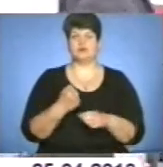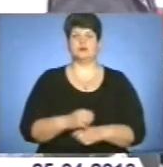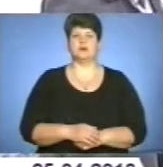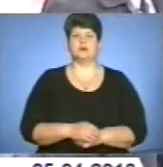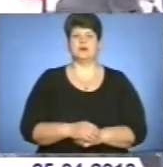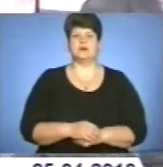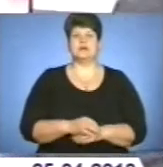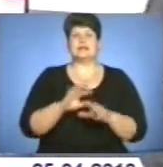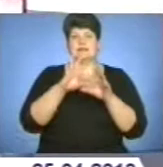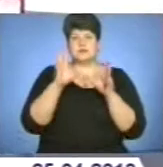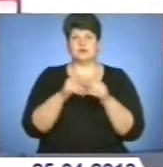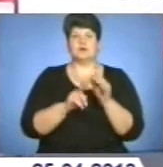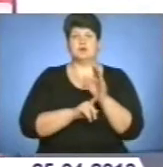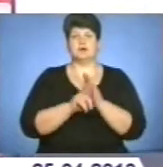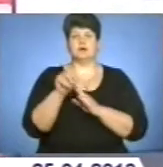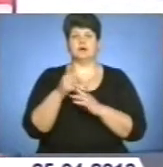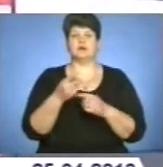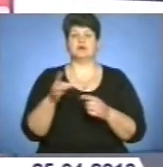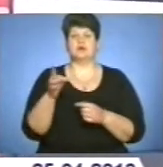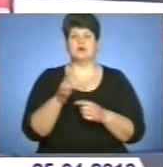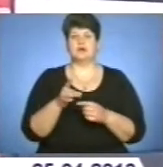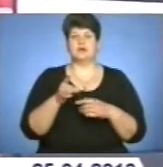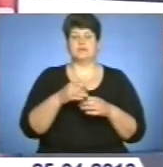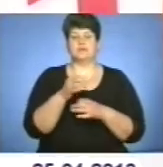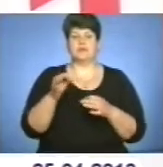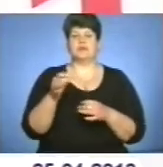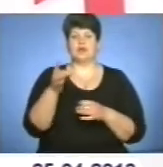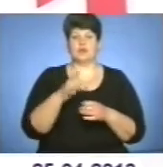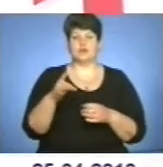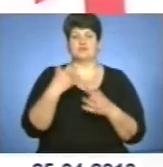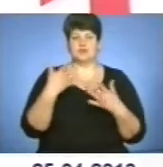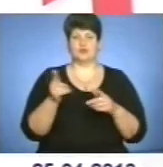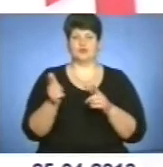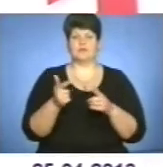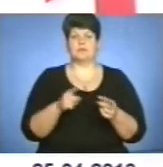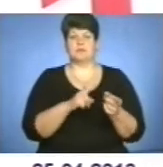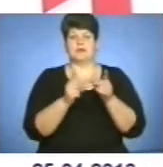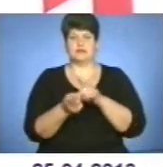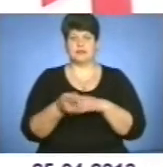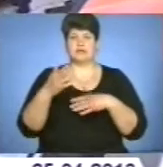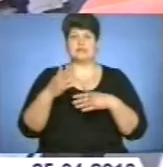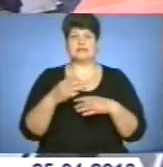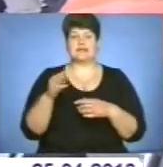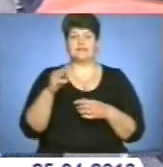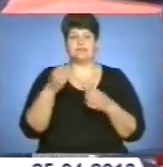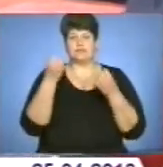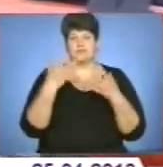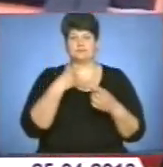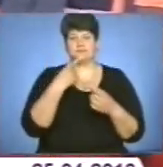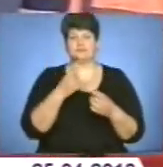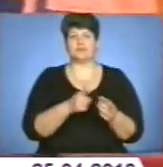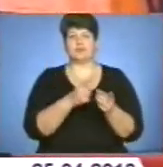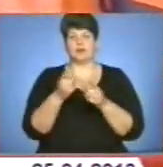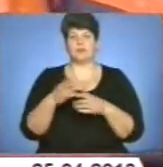Загалом пілотні регіони готові перейти від теорії до практики. У Донецьку очікують затвердження технічного плану. Вінниця і Дніпропетровськ